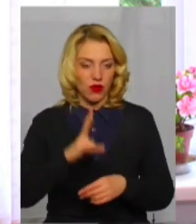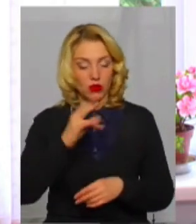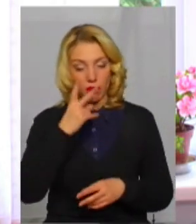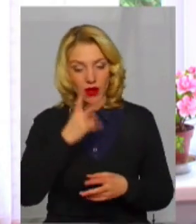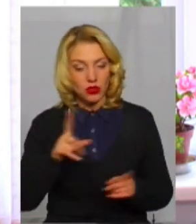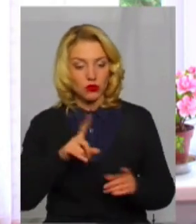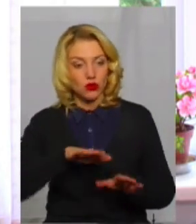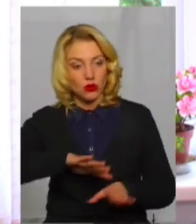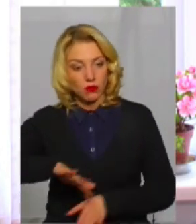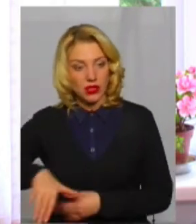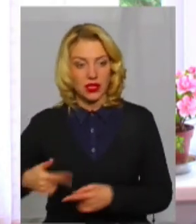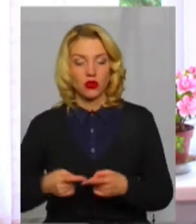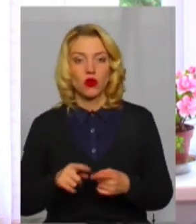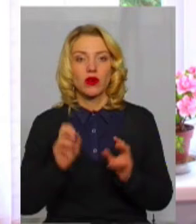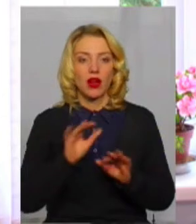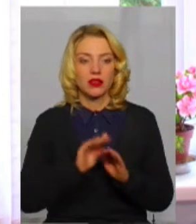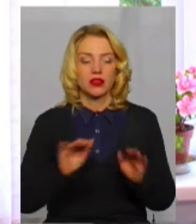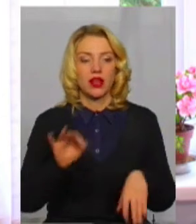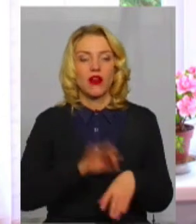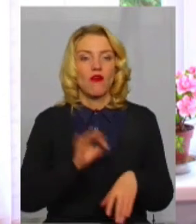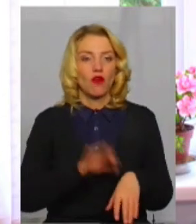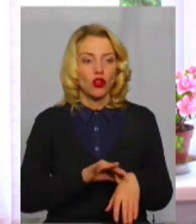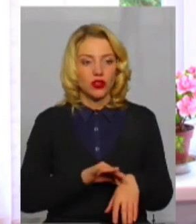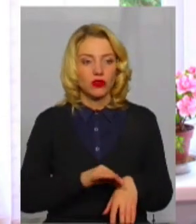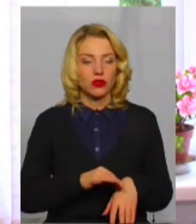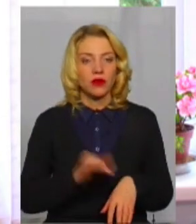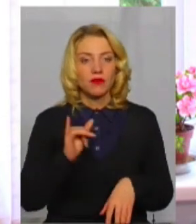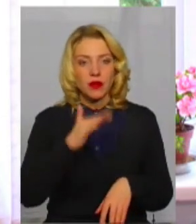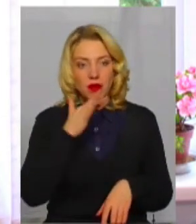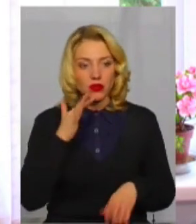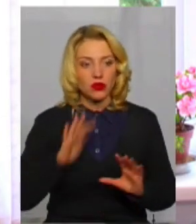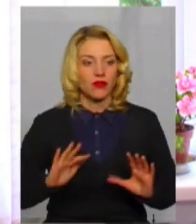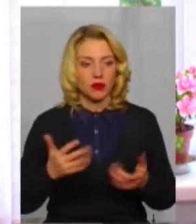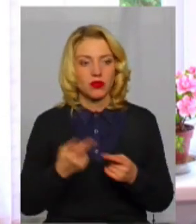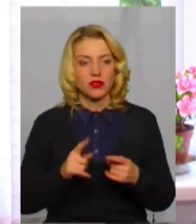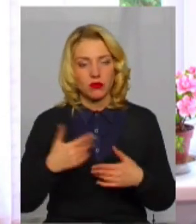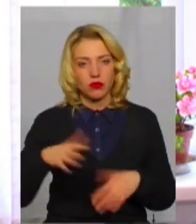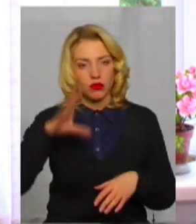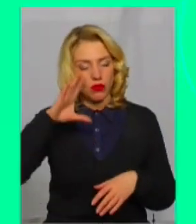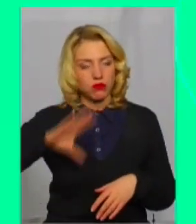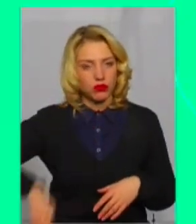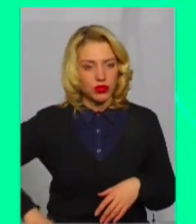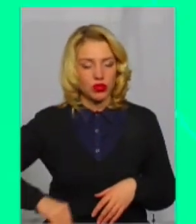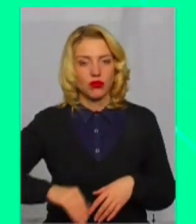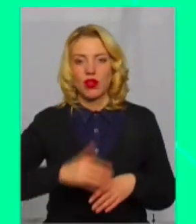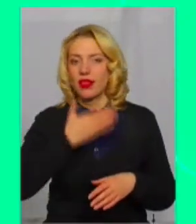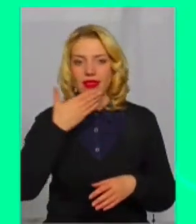того, як діти говорять, які діти говорять, то в багатьох випадках це було упущено і не зроблено.